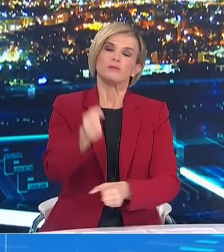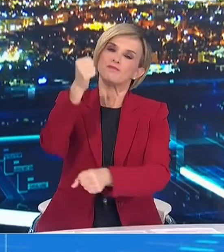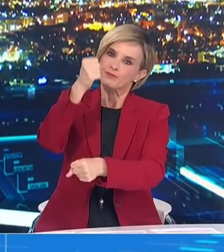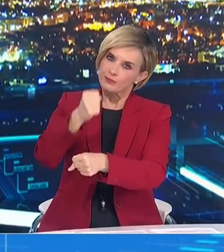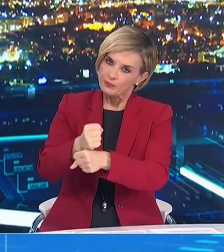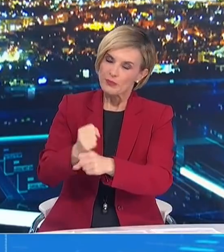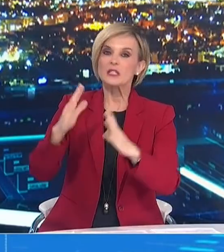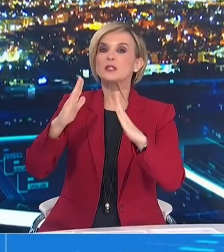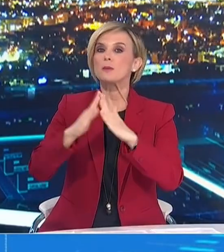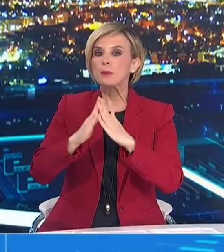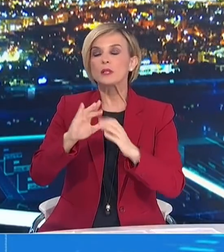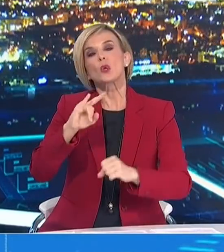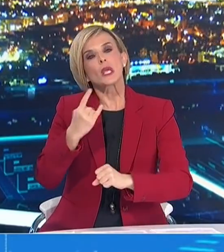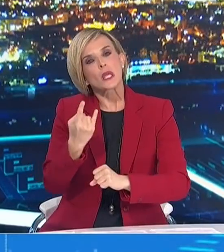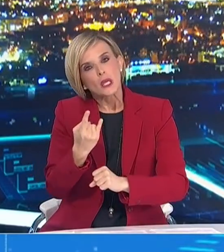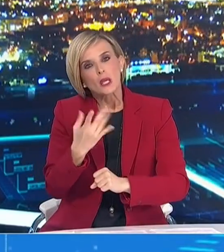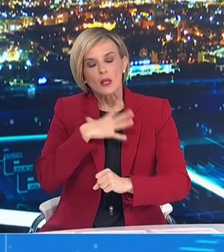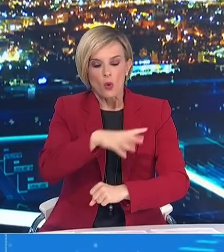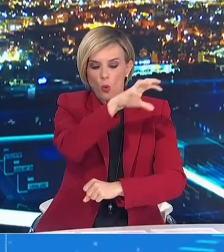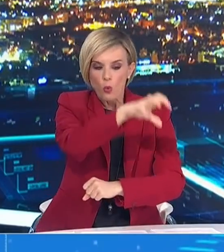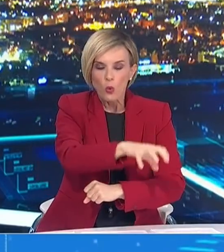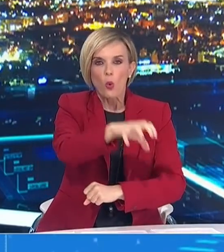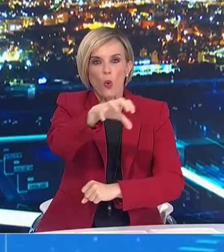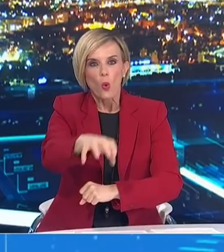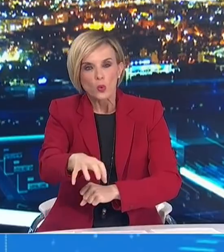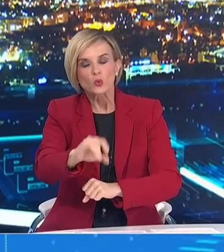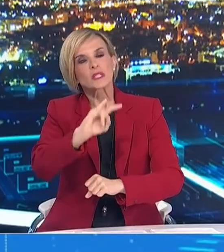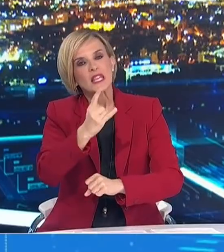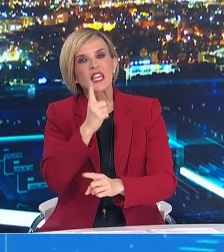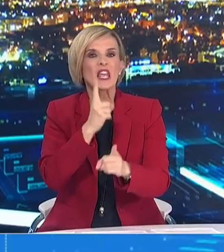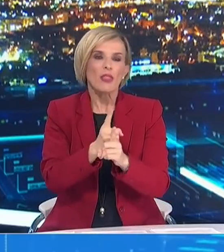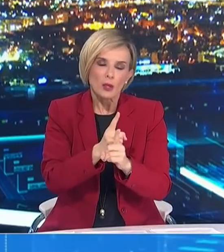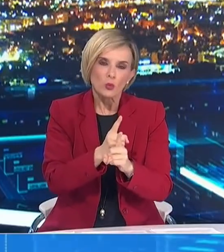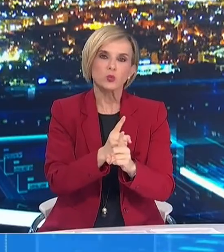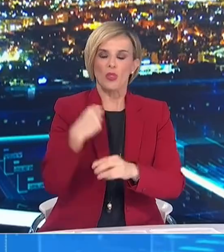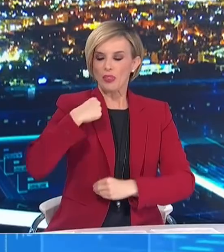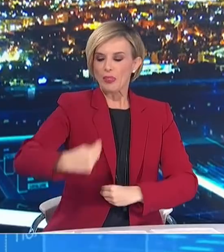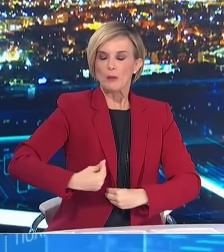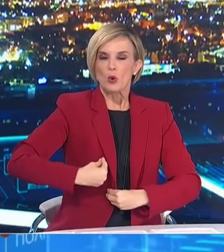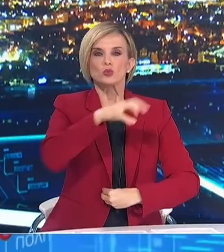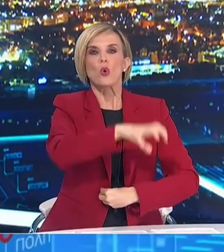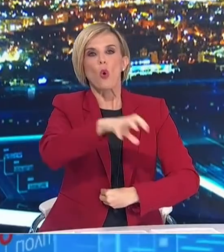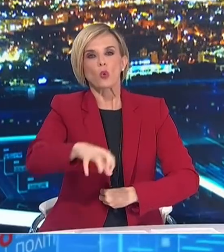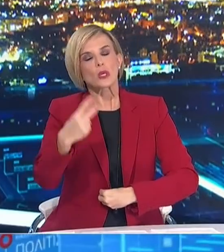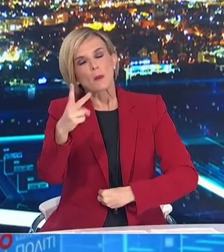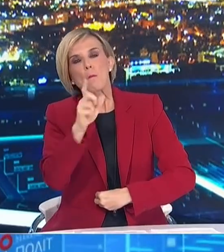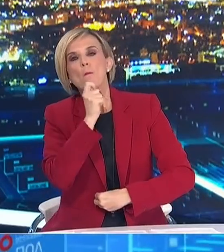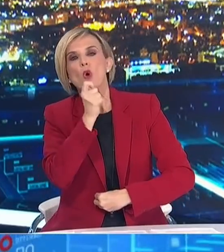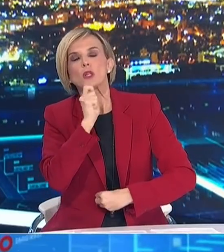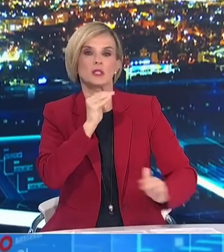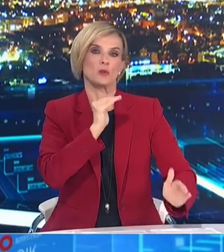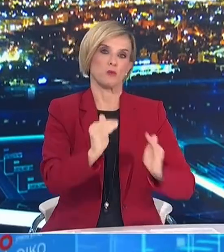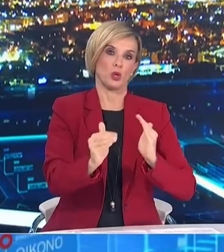σε χώρους και δομές που έχουν ήδη εξασφαλιστεί για αυτόν τον σκοπό από τη Γενική Γραμματεία Πολιτικής Προστασίας και ειδικά σε